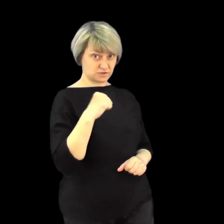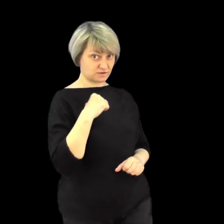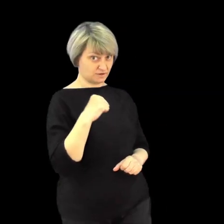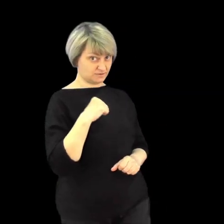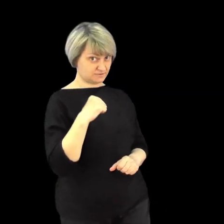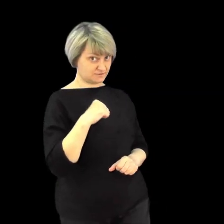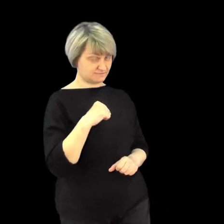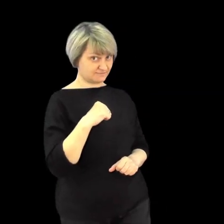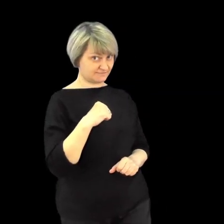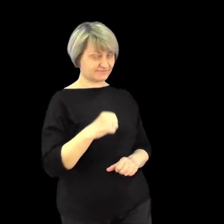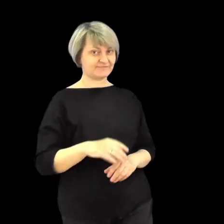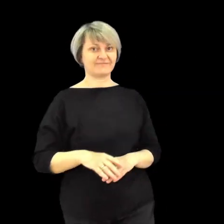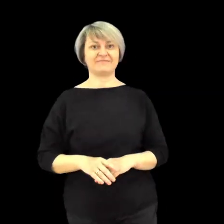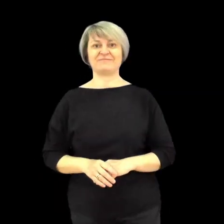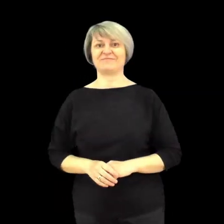Poczekajcie!